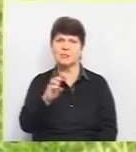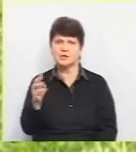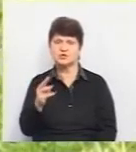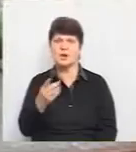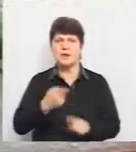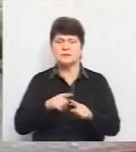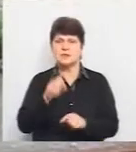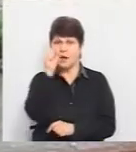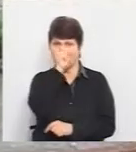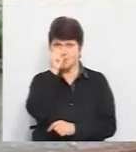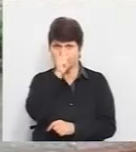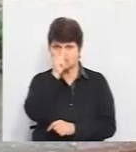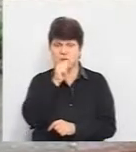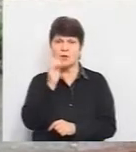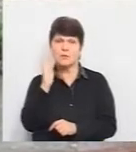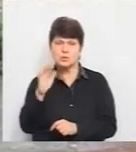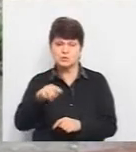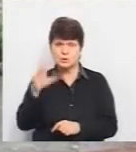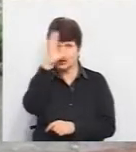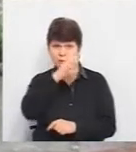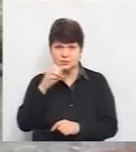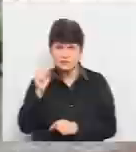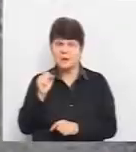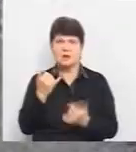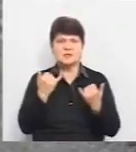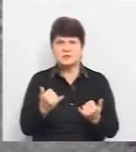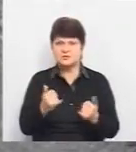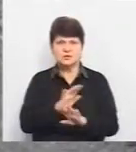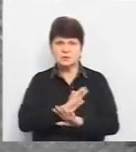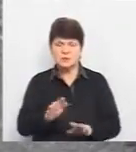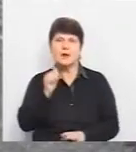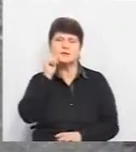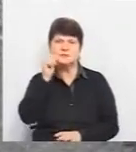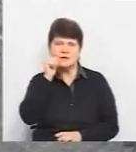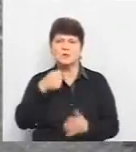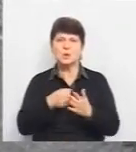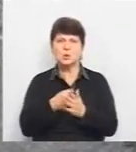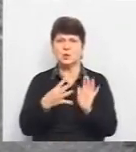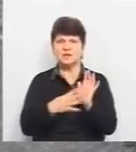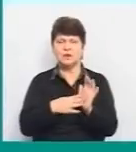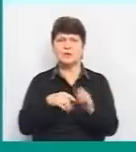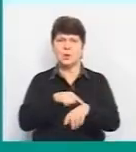ночі, квіти біля меморіалу висаджуватимуть завтра вранці. До 9-ї години, каже, впорається.